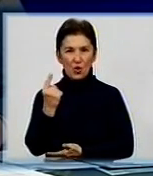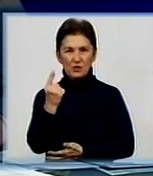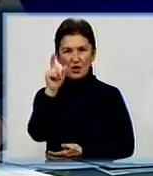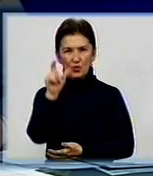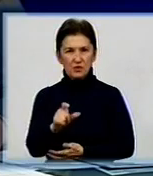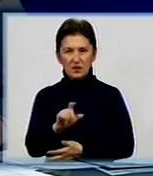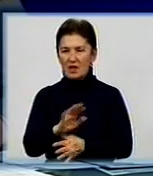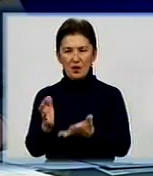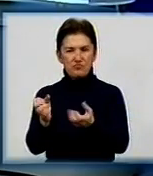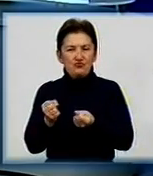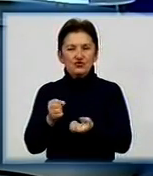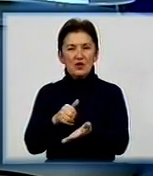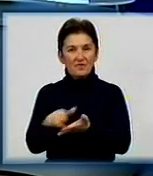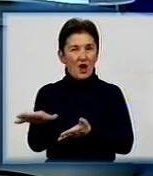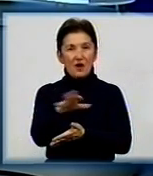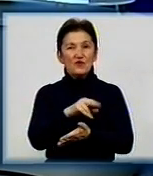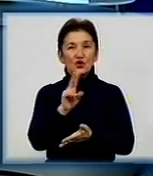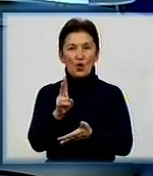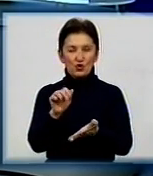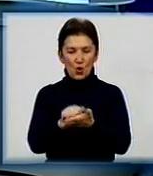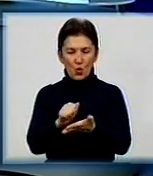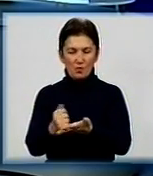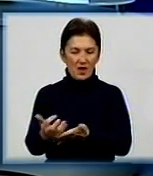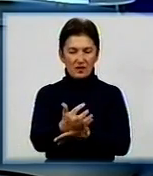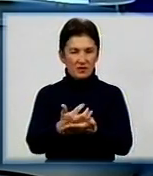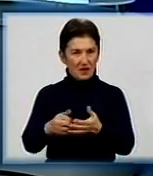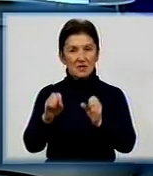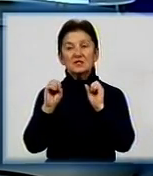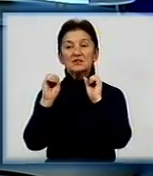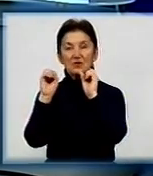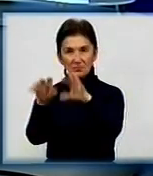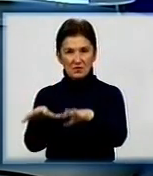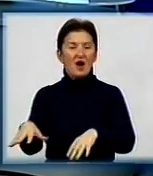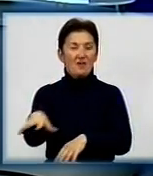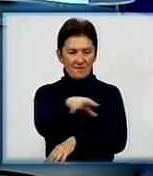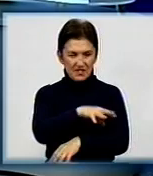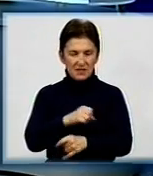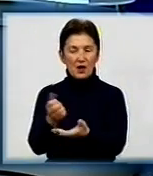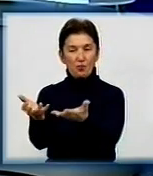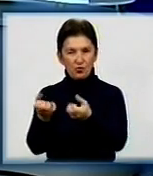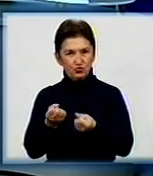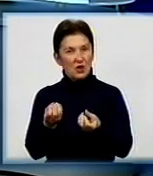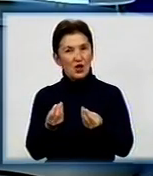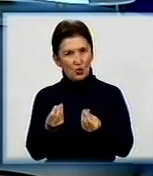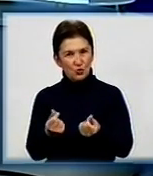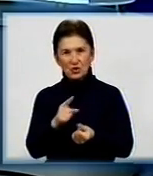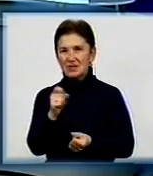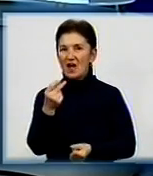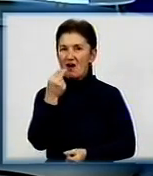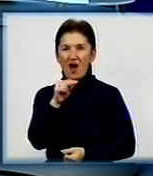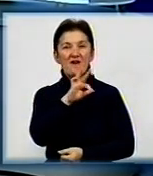тобто, всі люди, які подали необхідні документи і отримують таке поголів'я, отримали ці кошти. Щодо ефективності, скажімо,